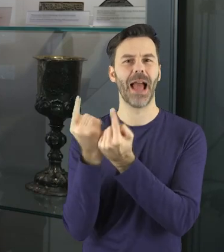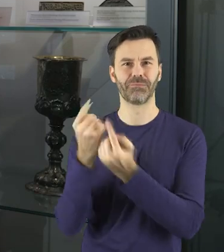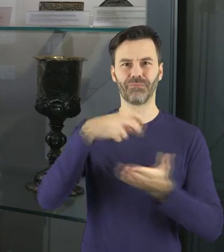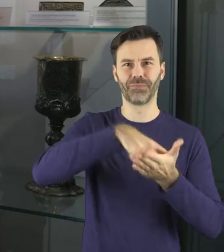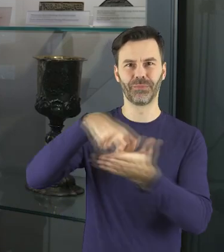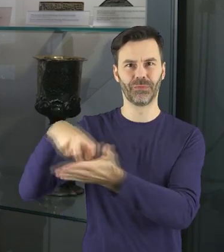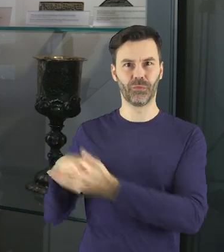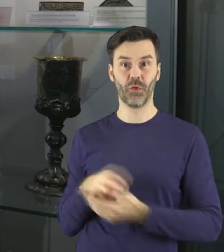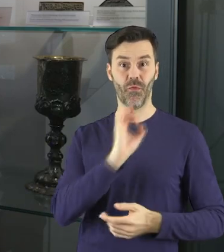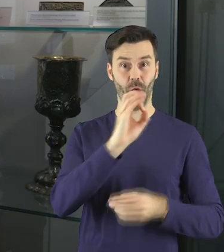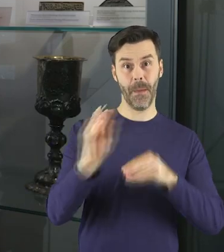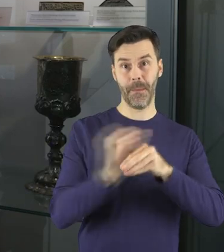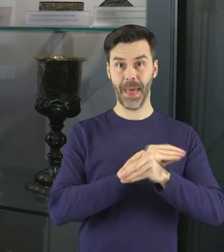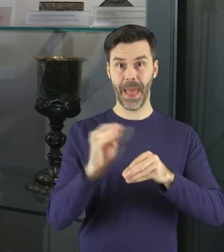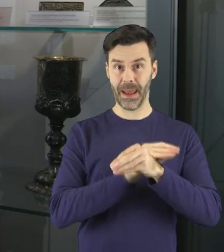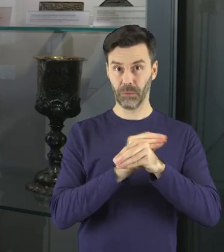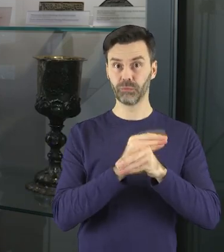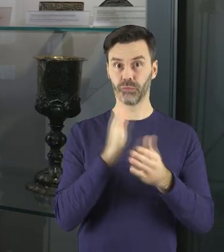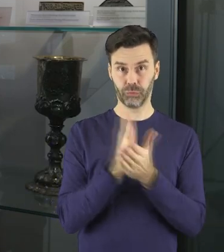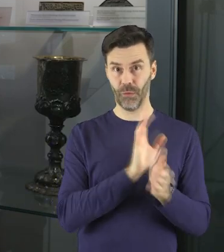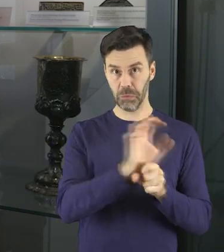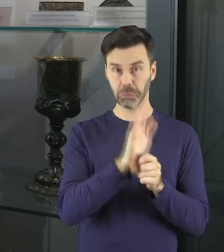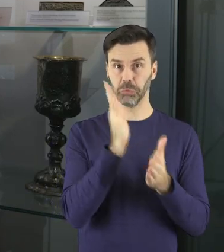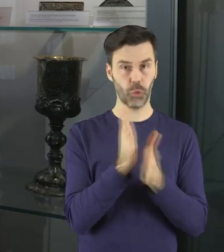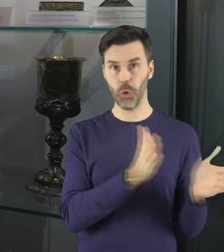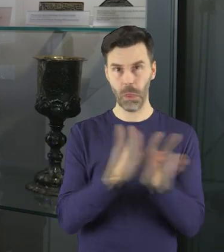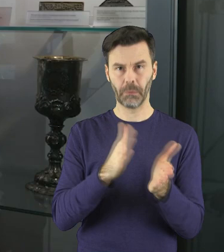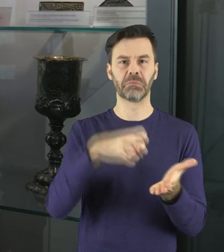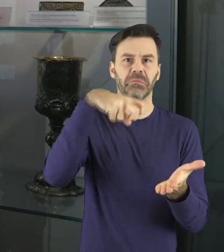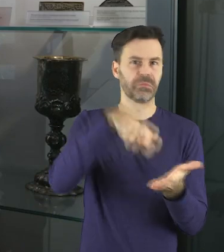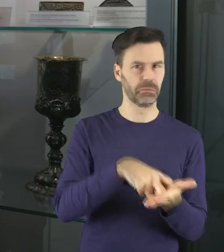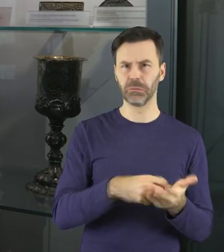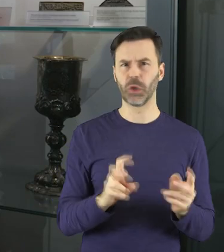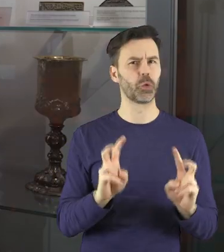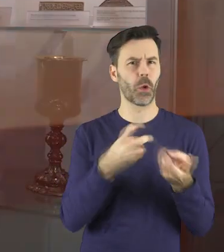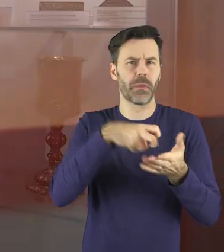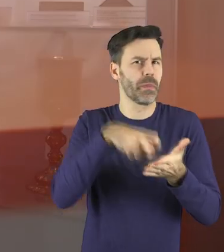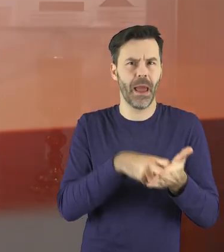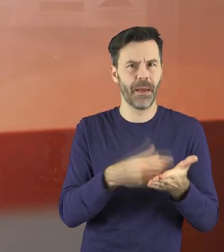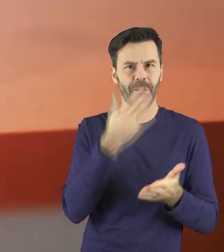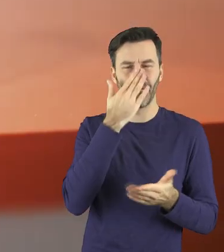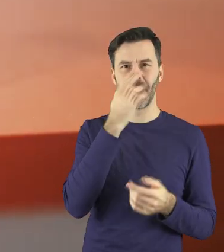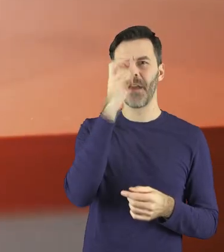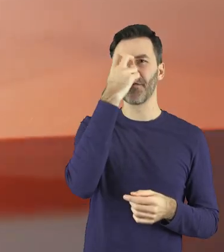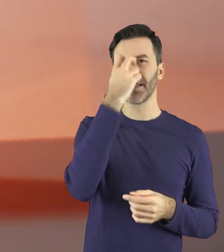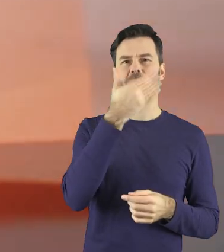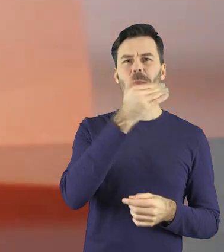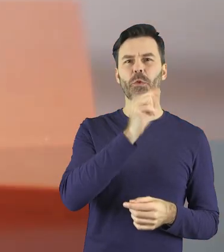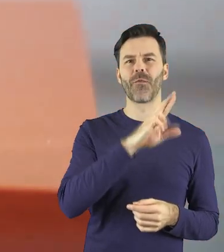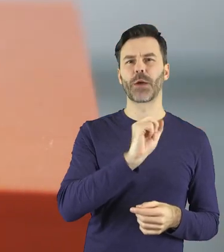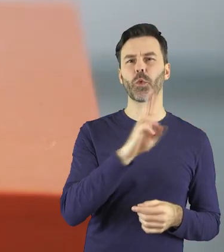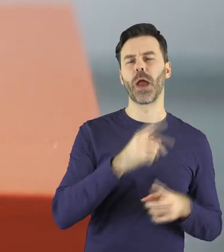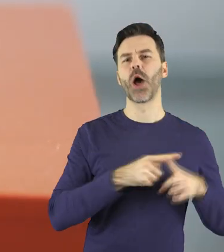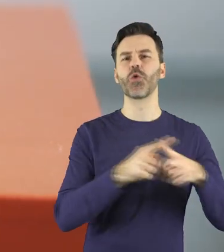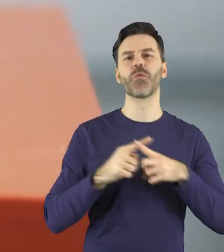którymi znakowane były tkaniny produkowane w łódzkich fabrykach. To między innymi stempel fabryczny Widzewskiej Manufaktury